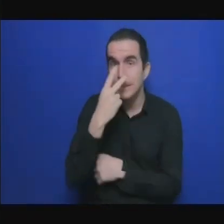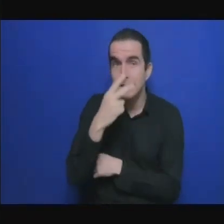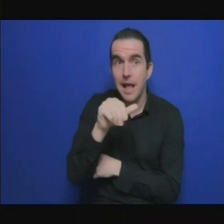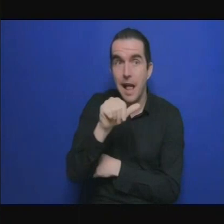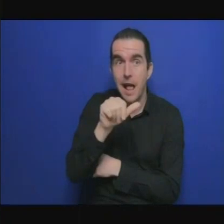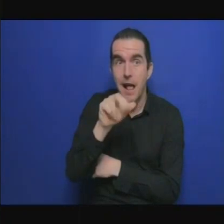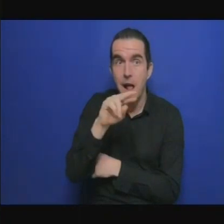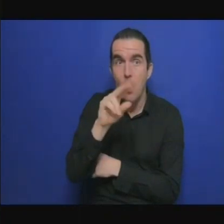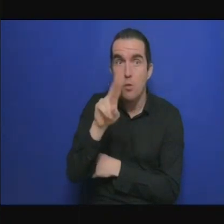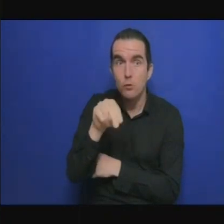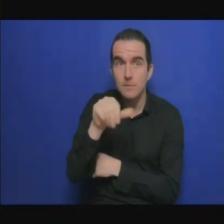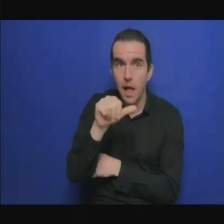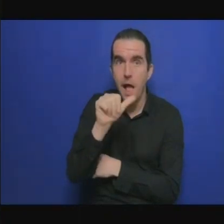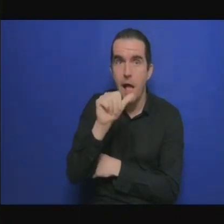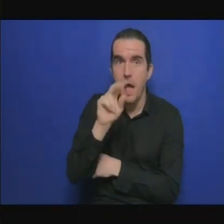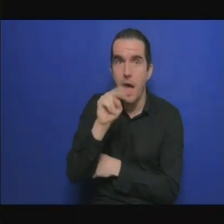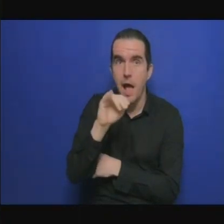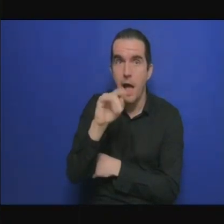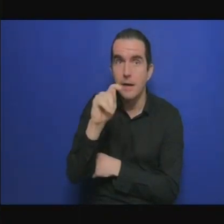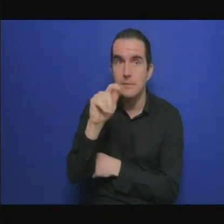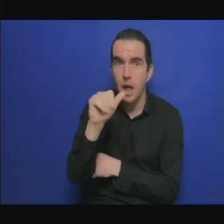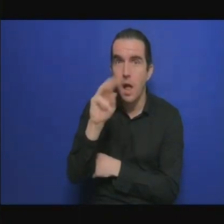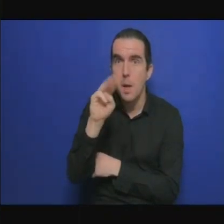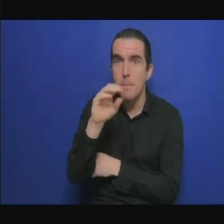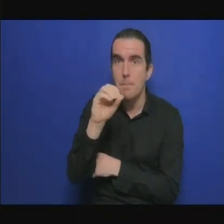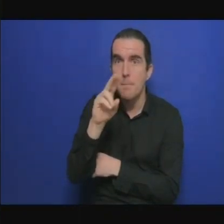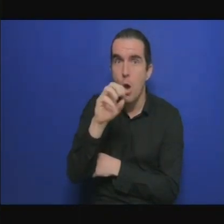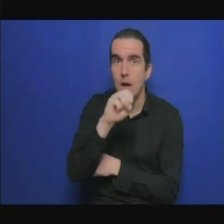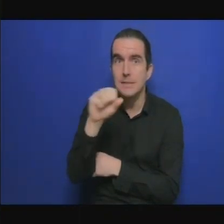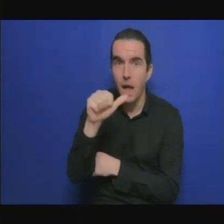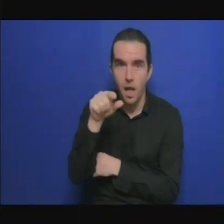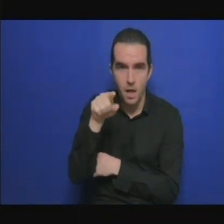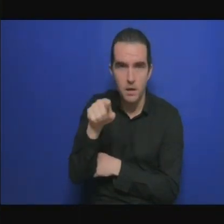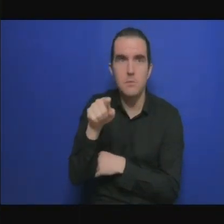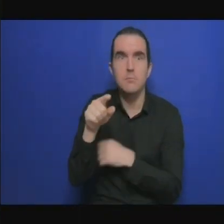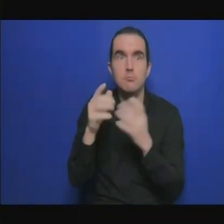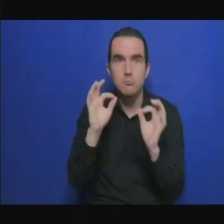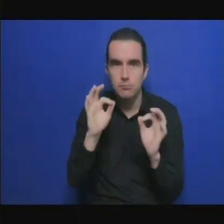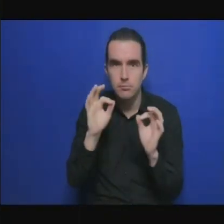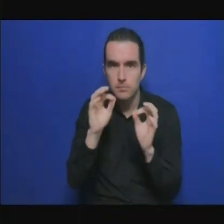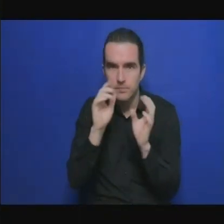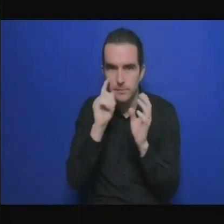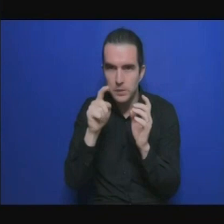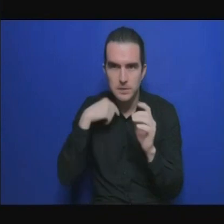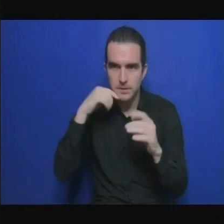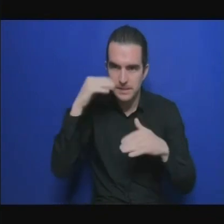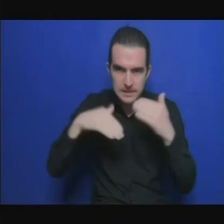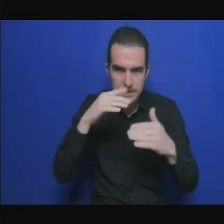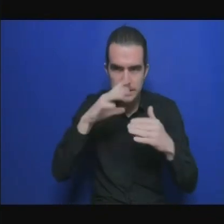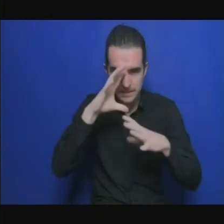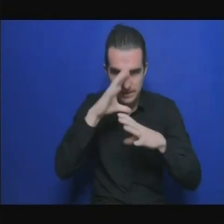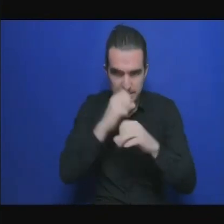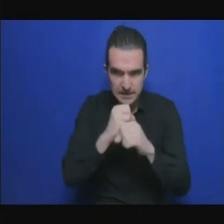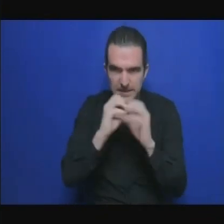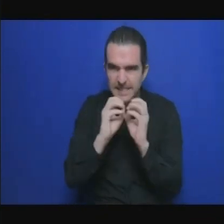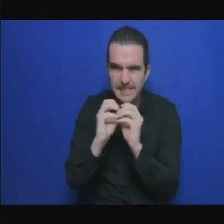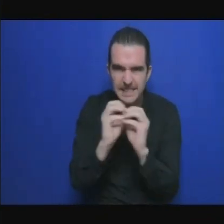détails du financement est-ce que l'une de ces personnes souhaite intervenir Moussa